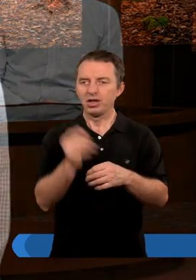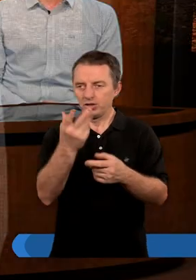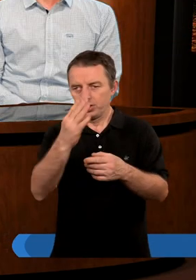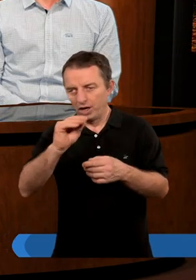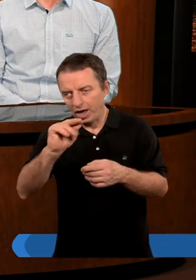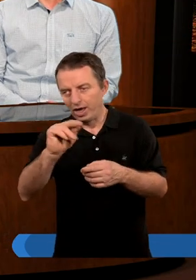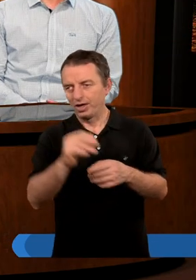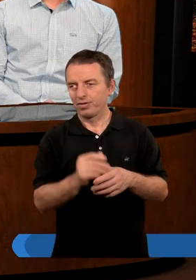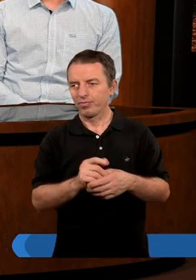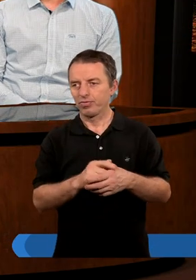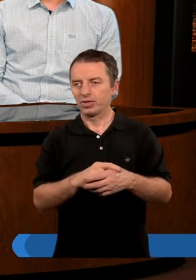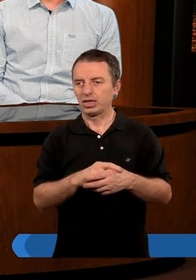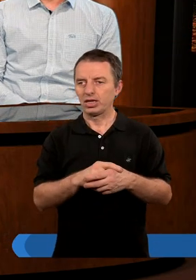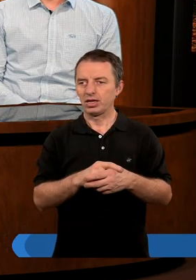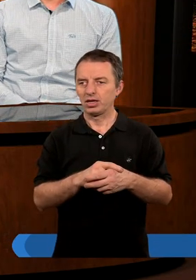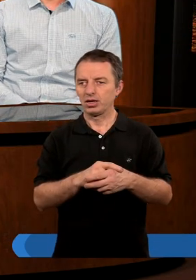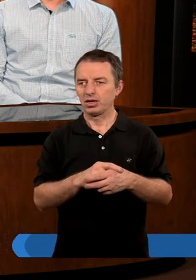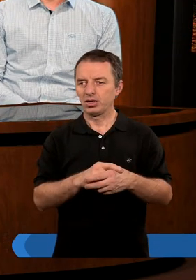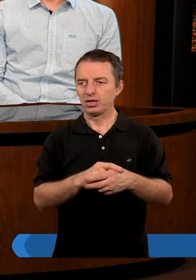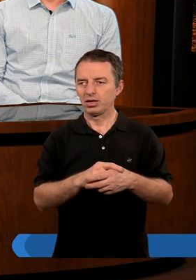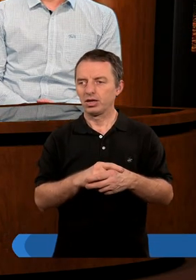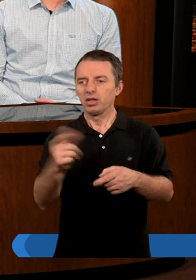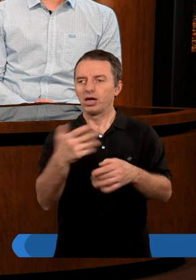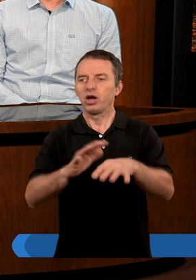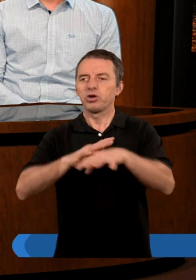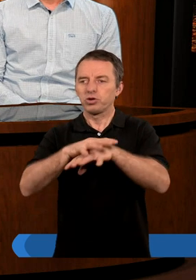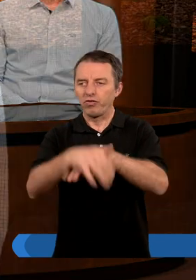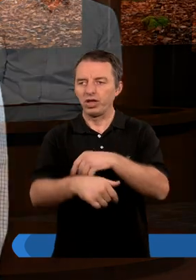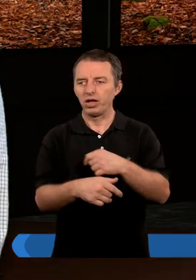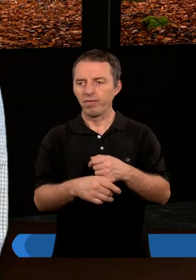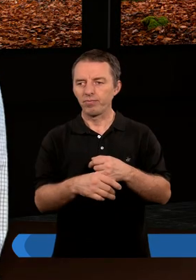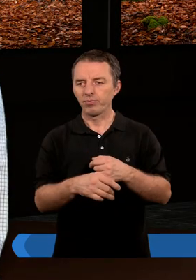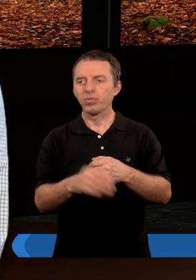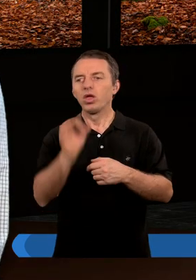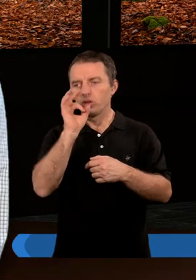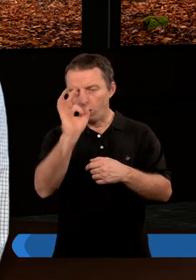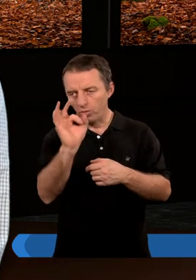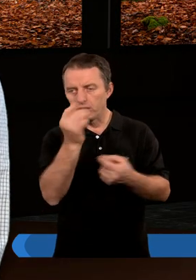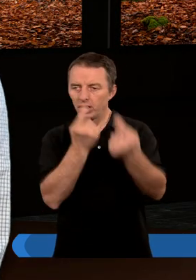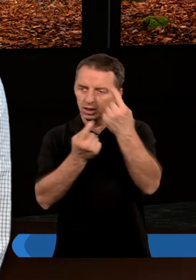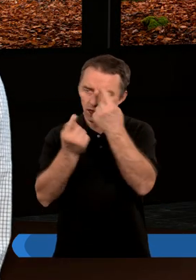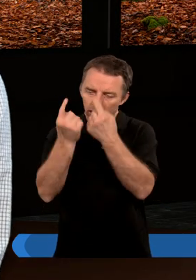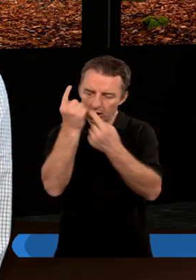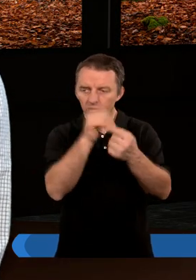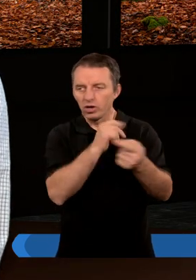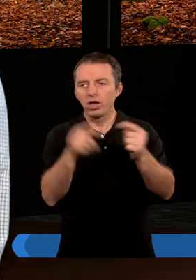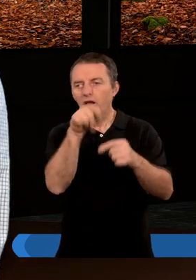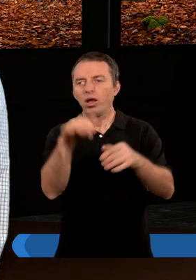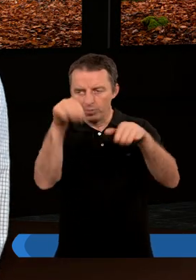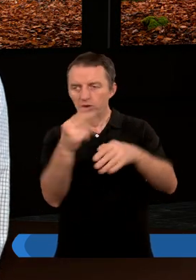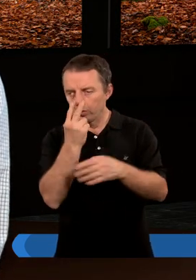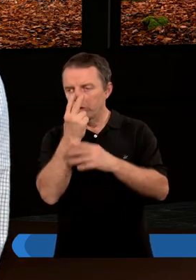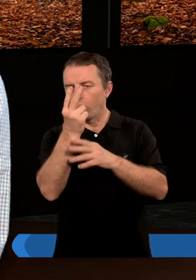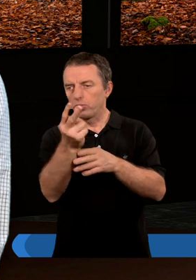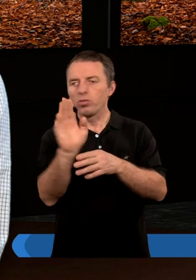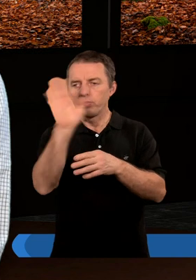Wolałbym nie. No i to taka krzywda, nie? Jak dobrze zastanawiać się nad tym, to my